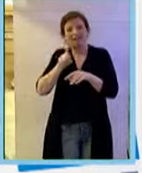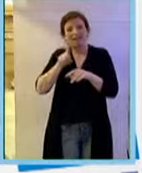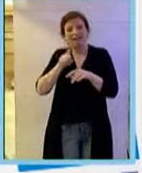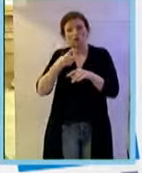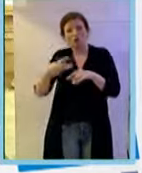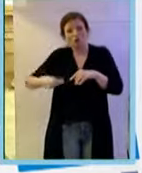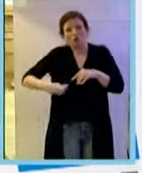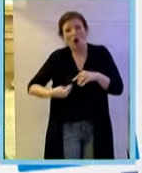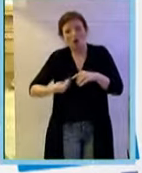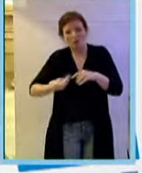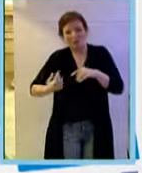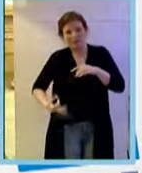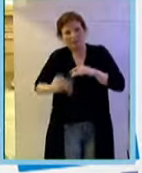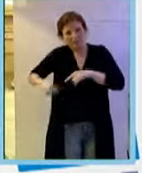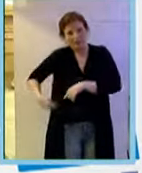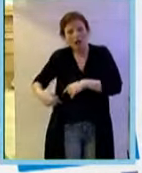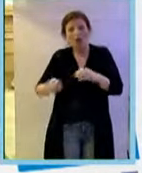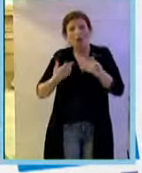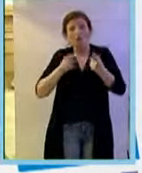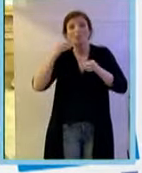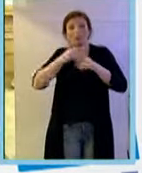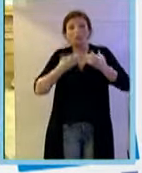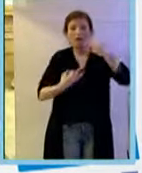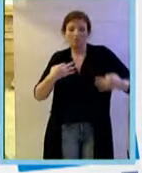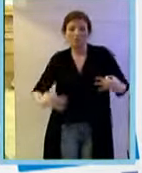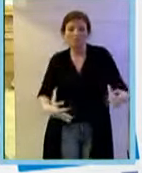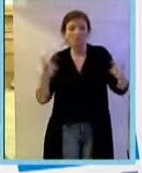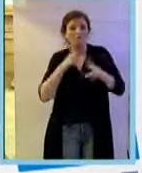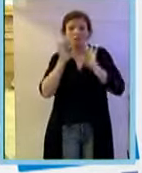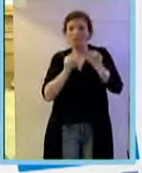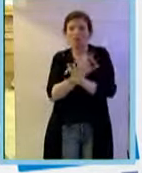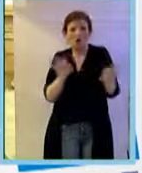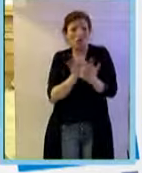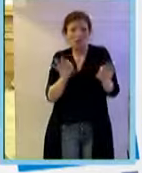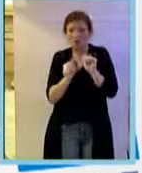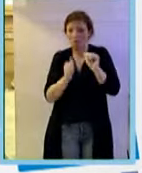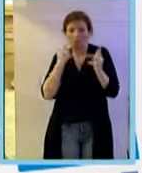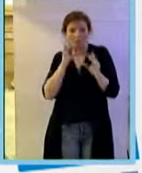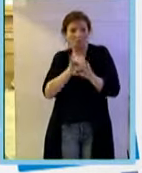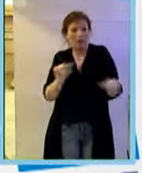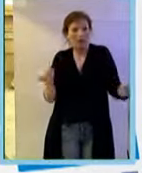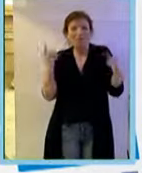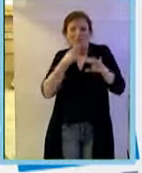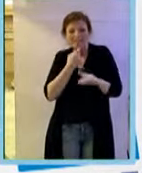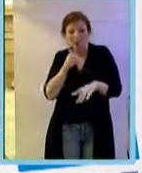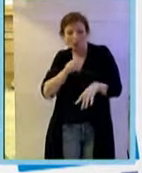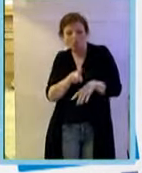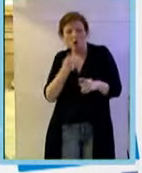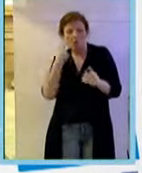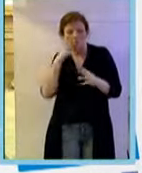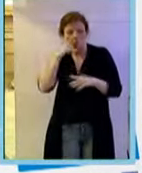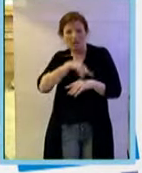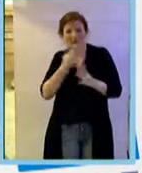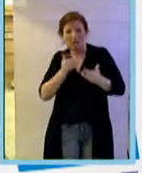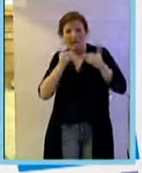metastatico non precedentemente trattato in pazienti che hanno questi tumori maligni avanzati